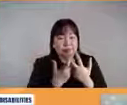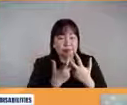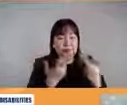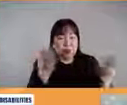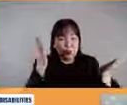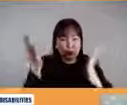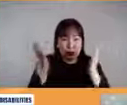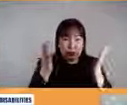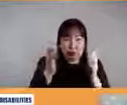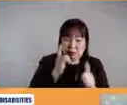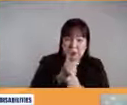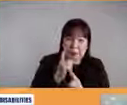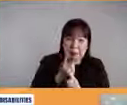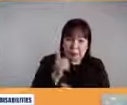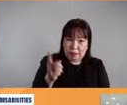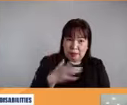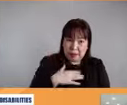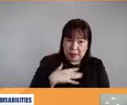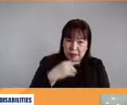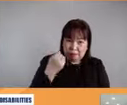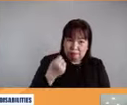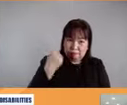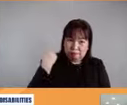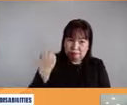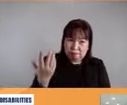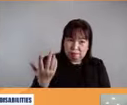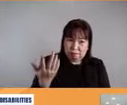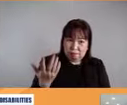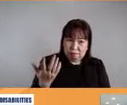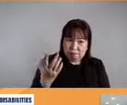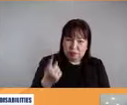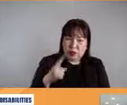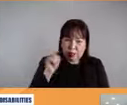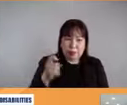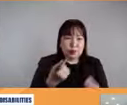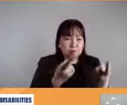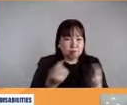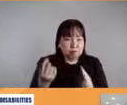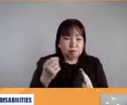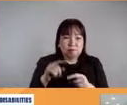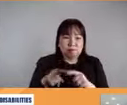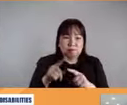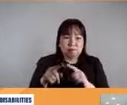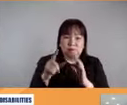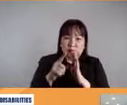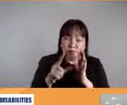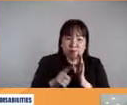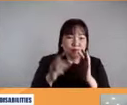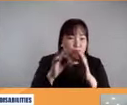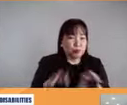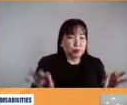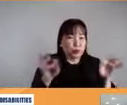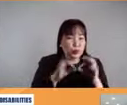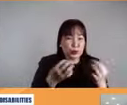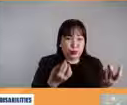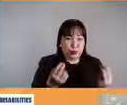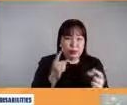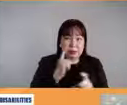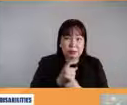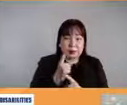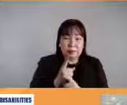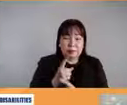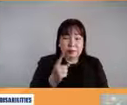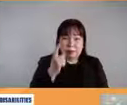disabilities tama po ba yung proper implementation ng mga batas ang importanteng gawin Sir Lauro